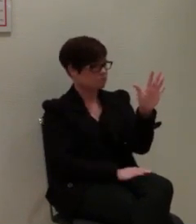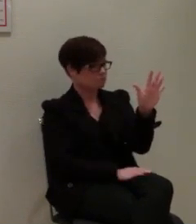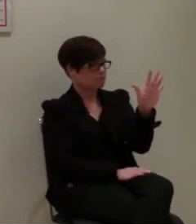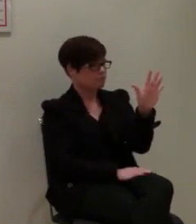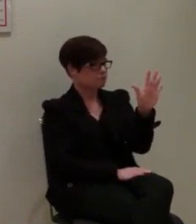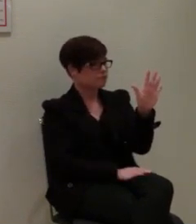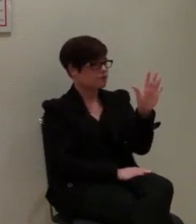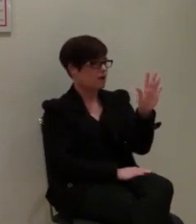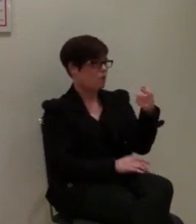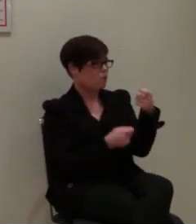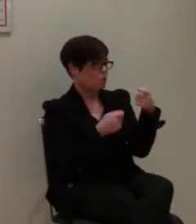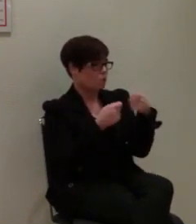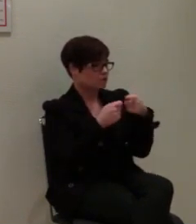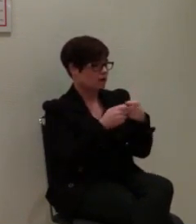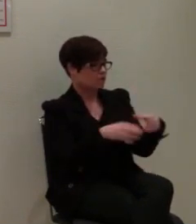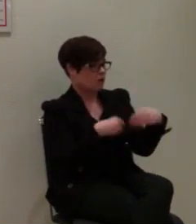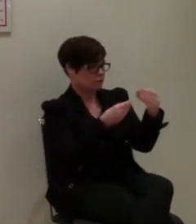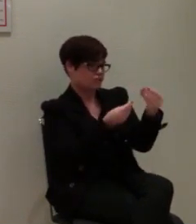Kontakt mit den